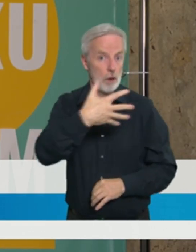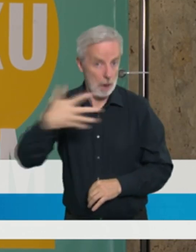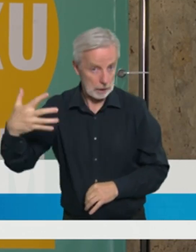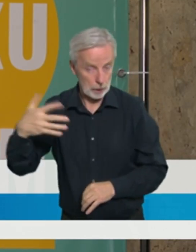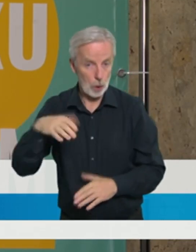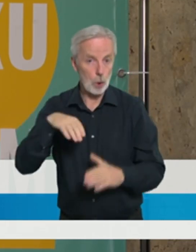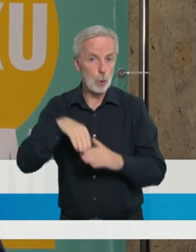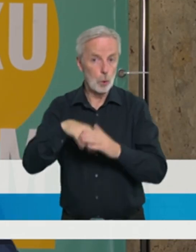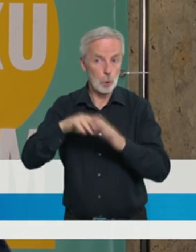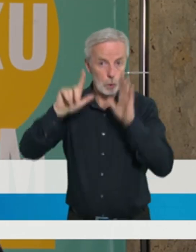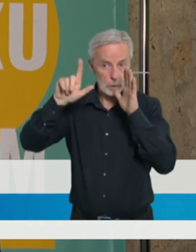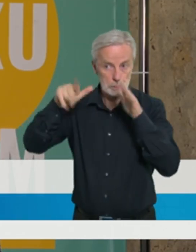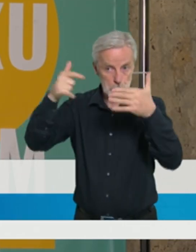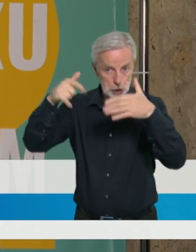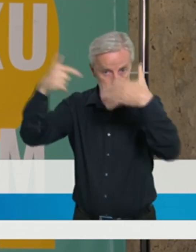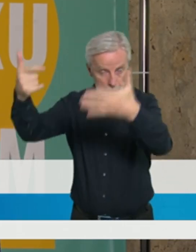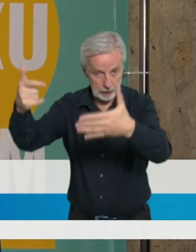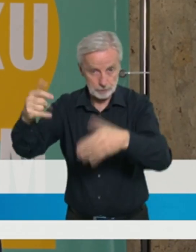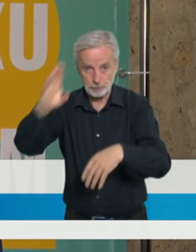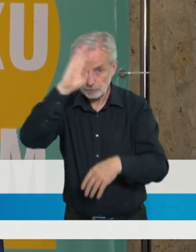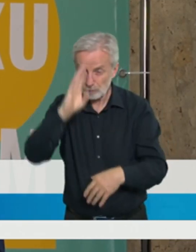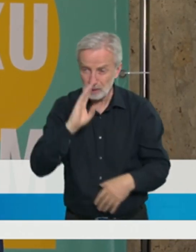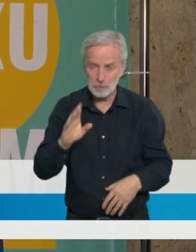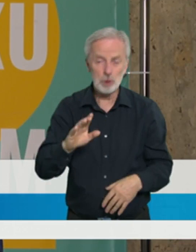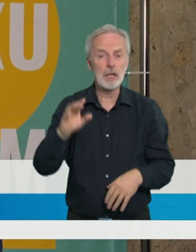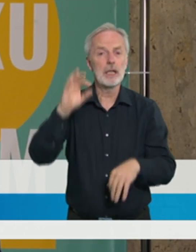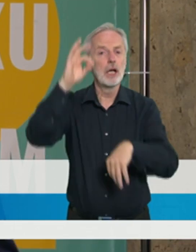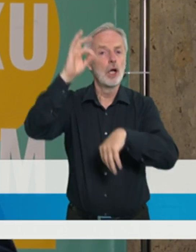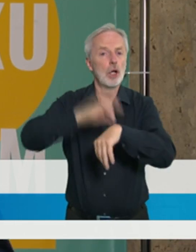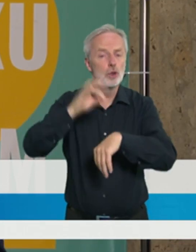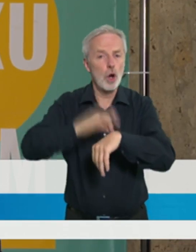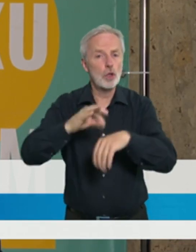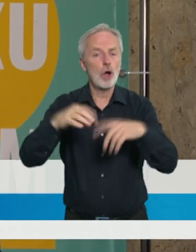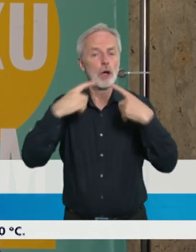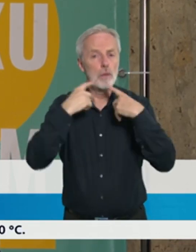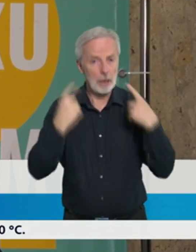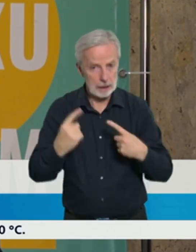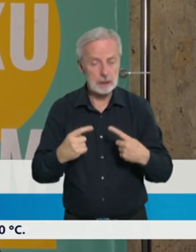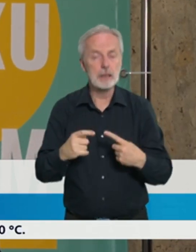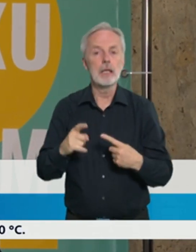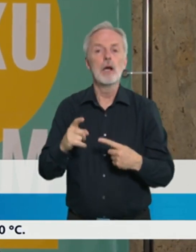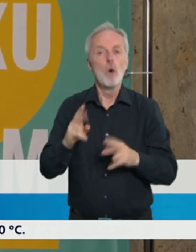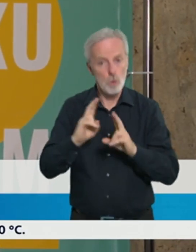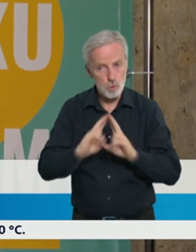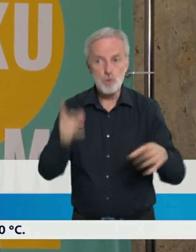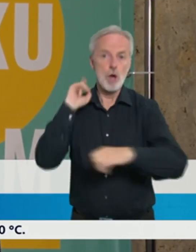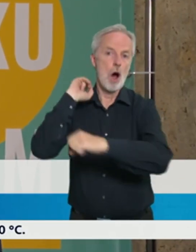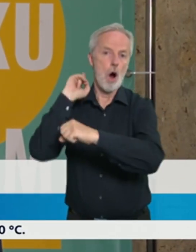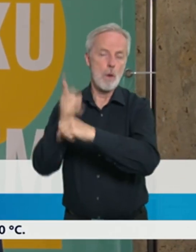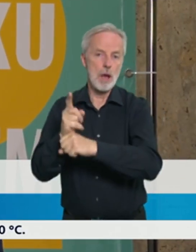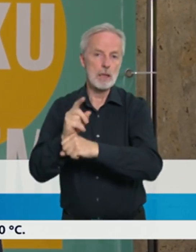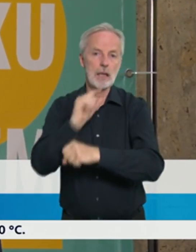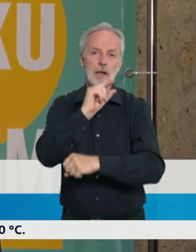již praktičtí lékaři měli mít k dispozici a mohli by si tedy objednat vakcínu od firmy Pfizer.